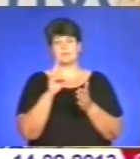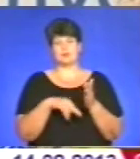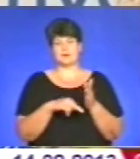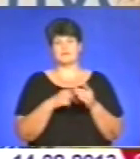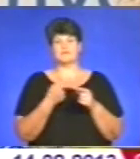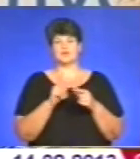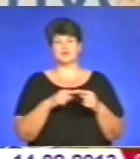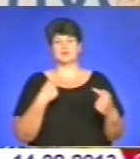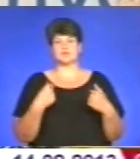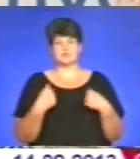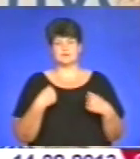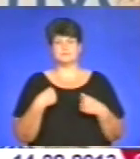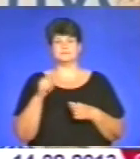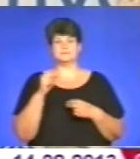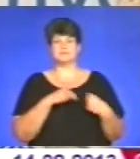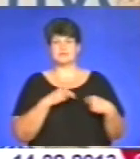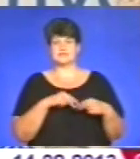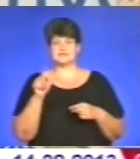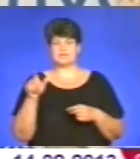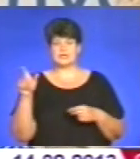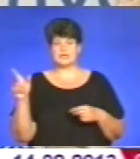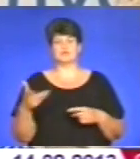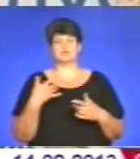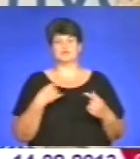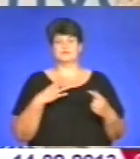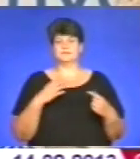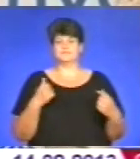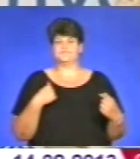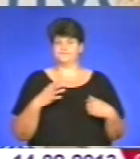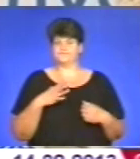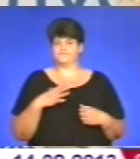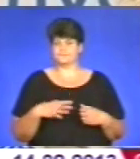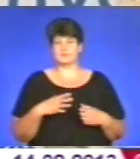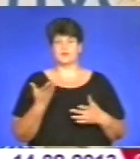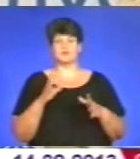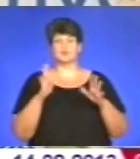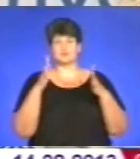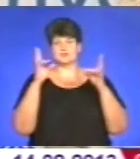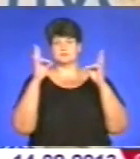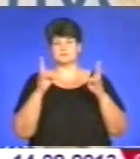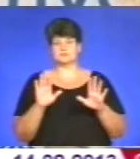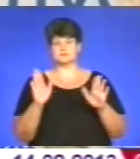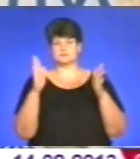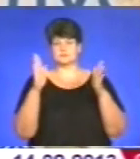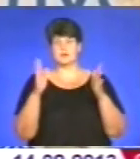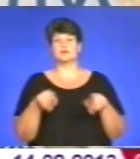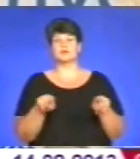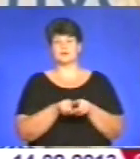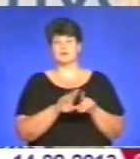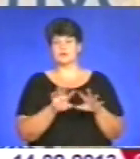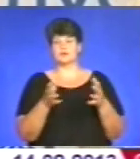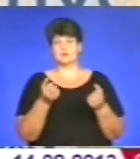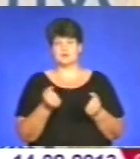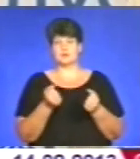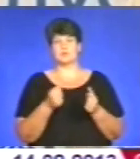Від цього страждають і працівники, тому що вони потерпають, коли станеться якийсь страховий випадок, і також недоотримують коштепенний